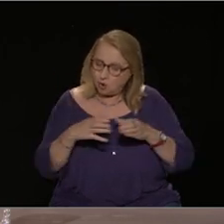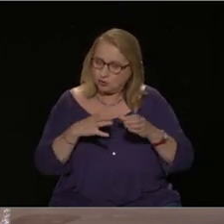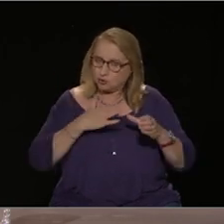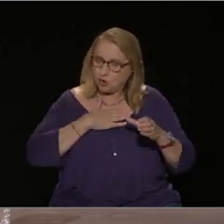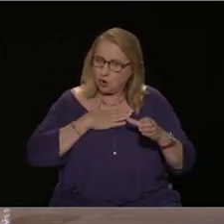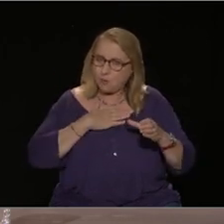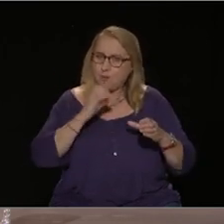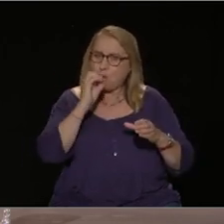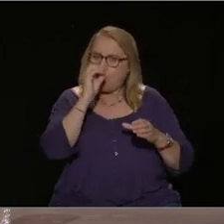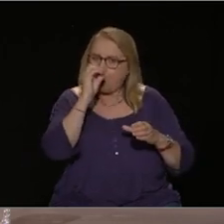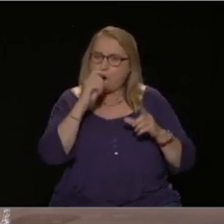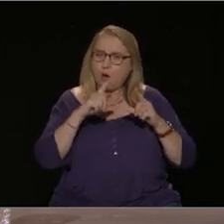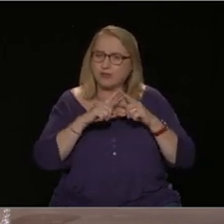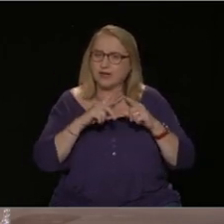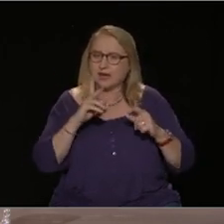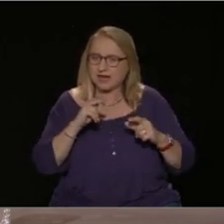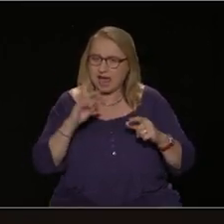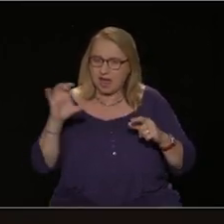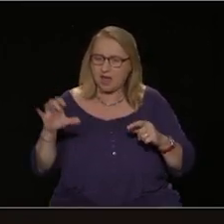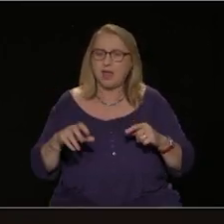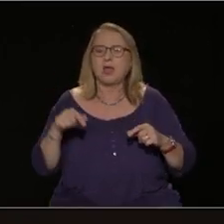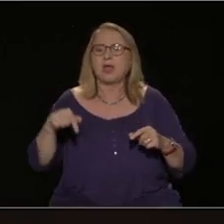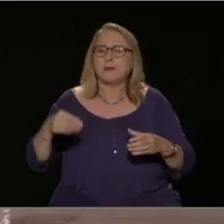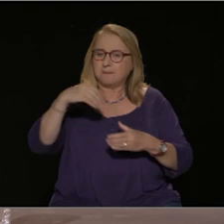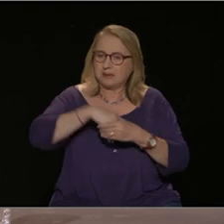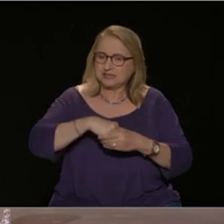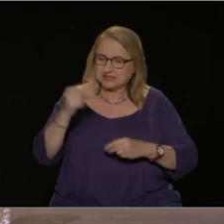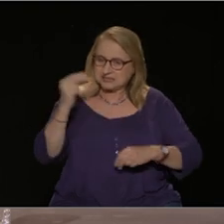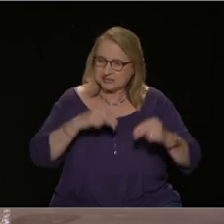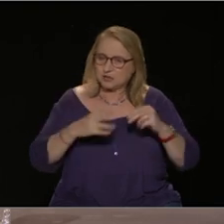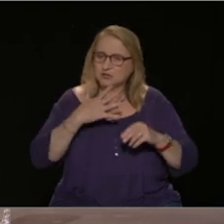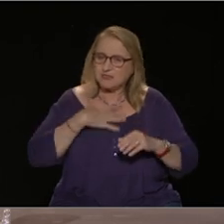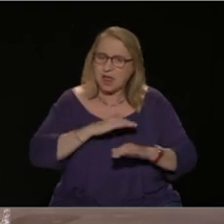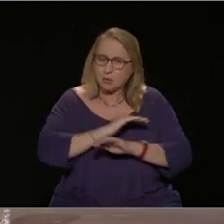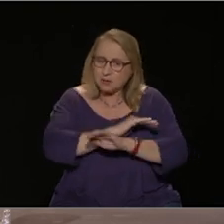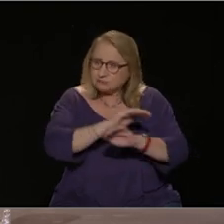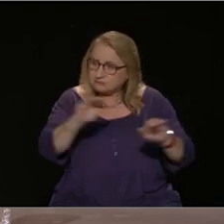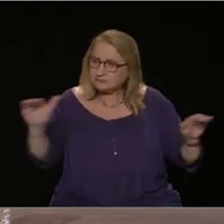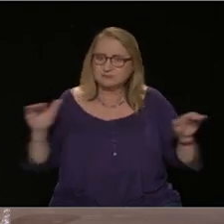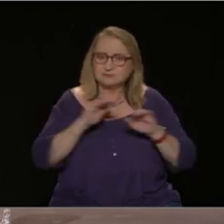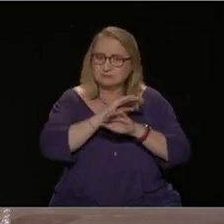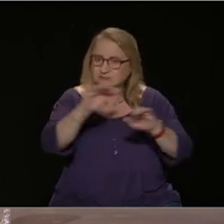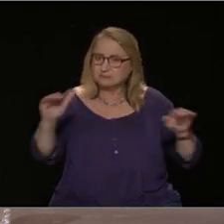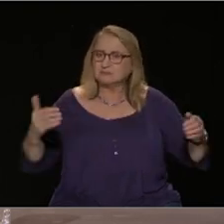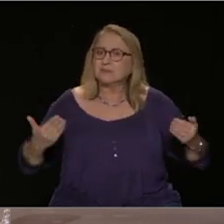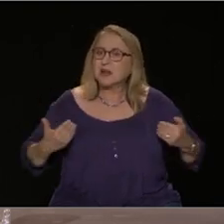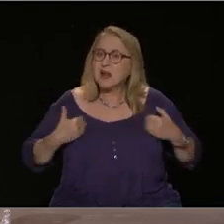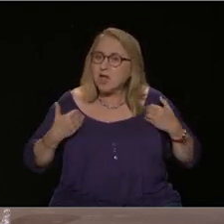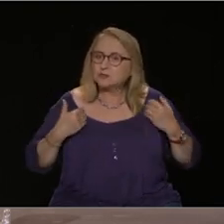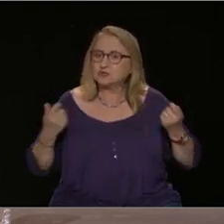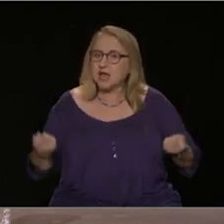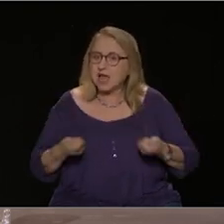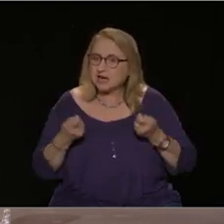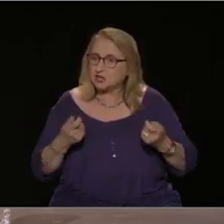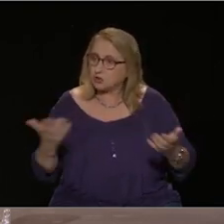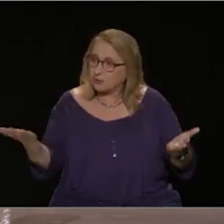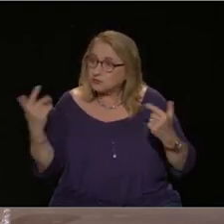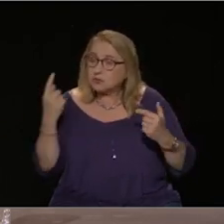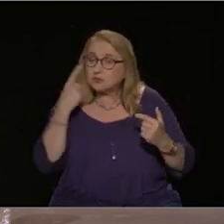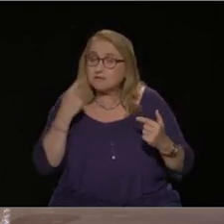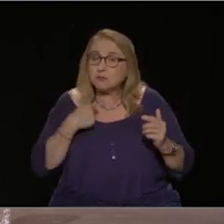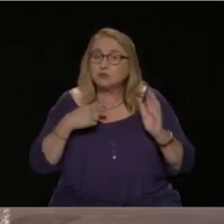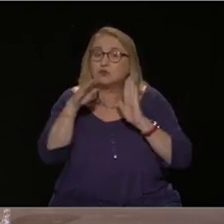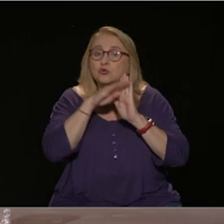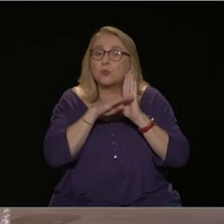να καλέσουμε τους εργαζόμενους και την ΟΛΕΑ να δούμε με ένα άλλο μάτι τους αγώνες μας, δηλαδή να